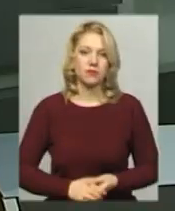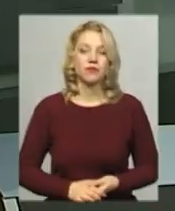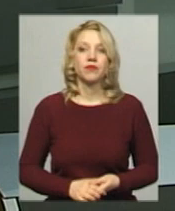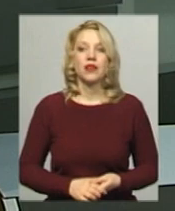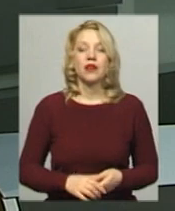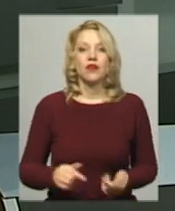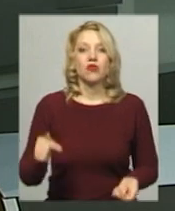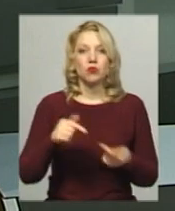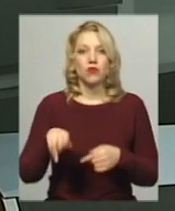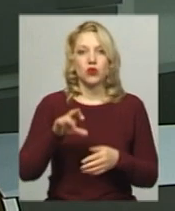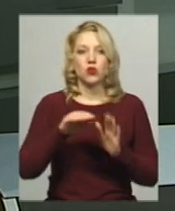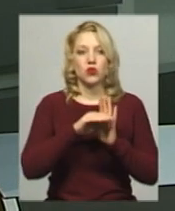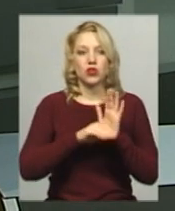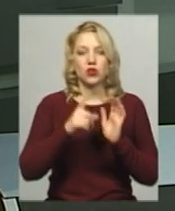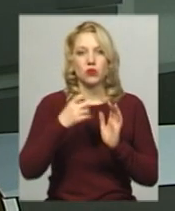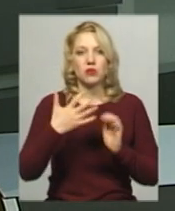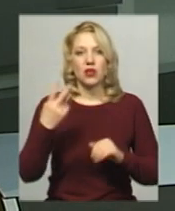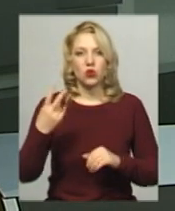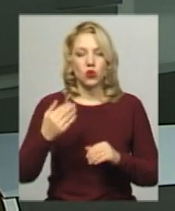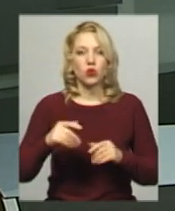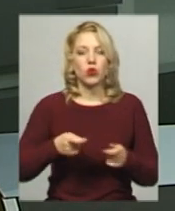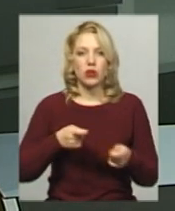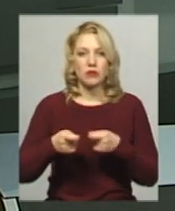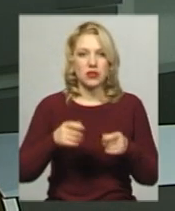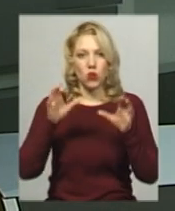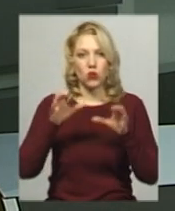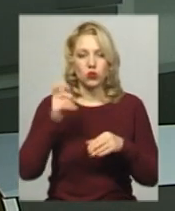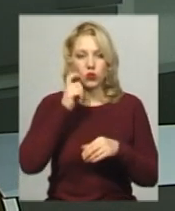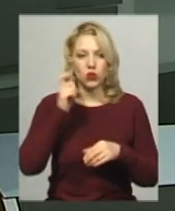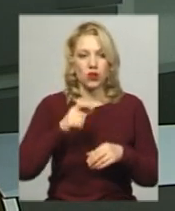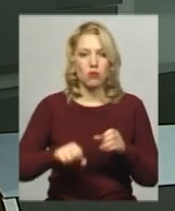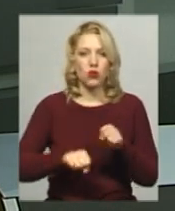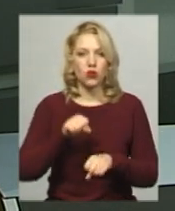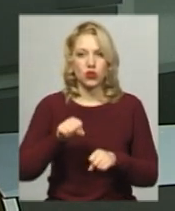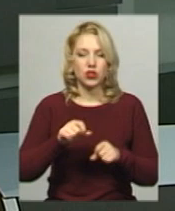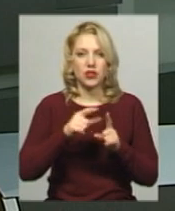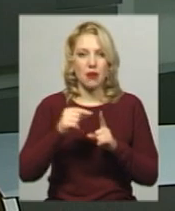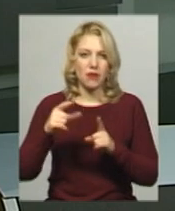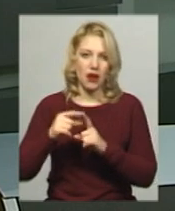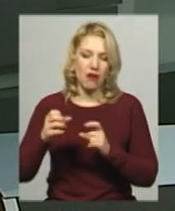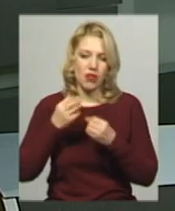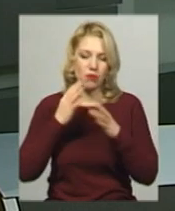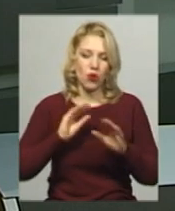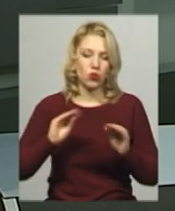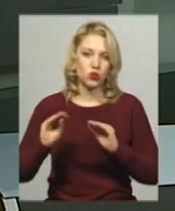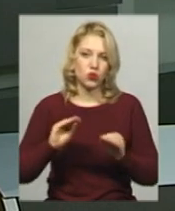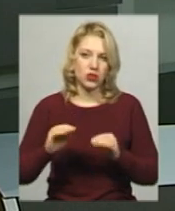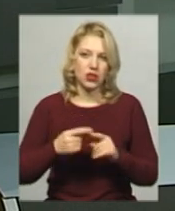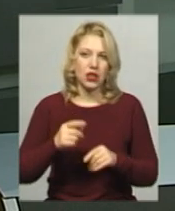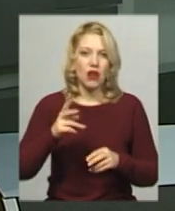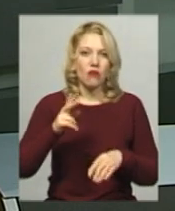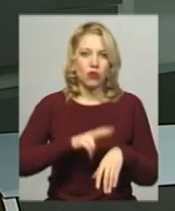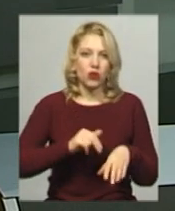Відповідно до статті 152 Адміністративного кодису України, а саме порушення правил благоустрою, у поліції області цьогоріч